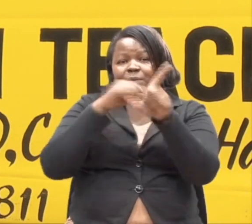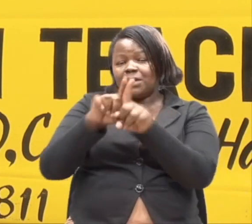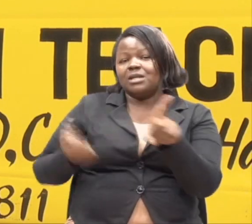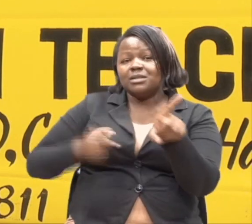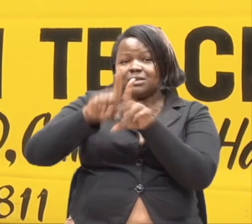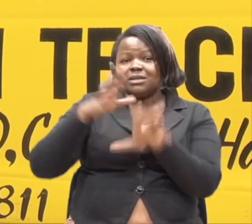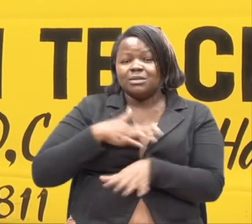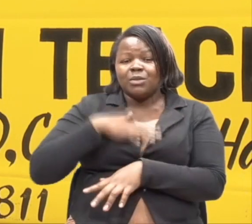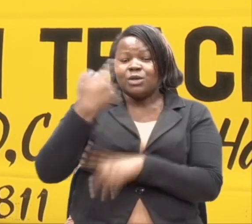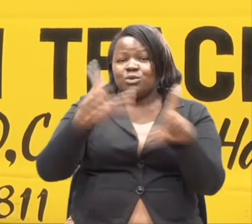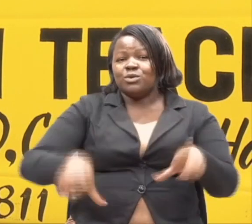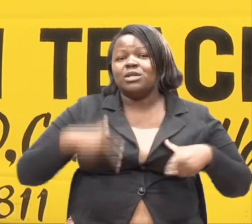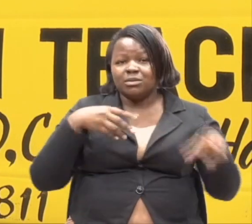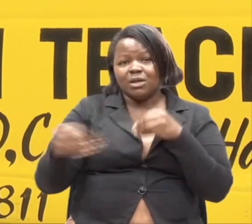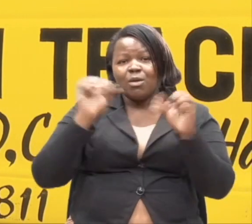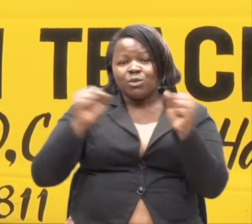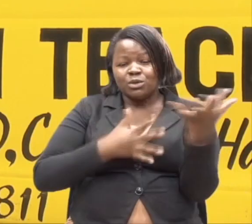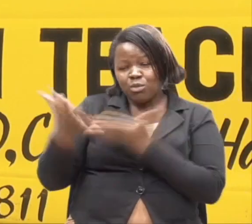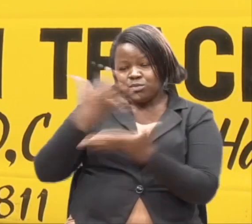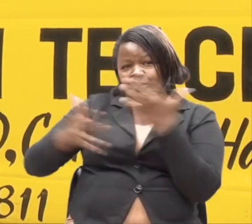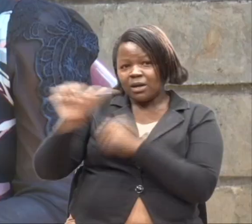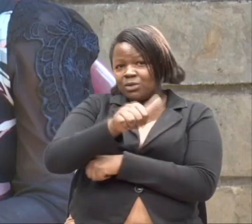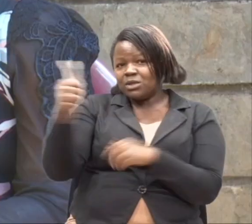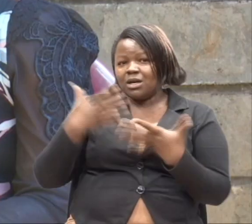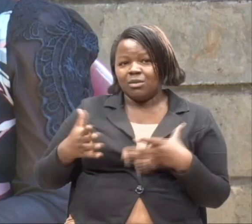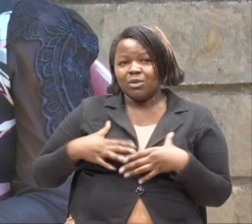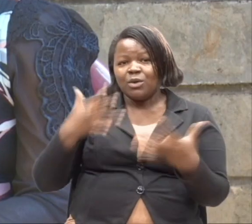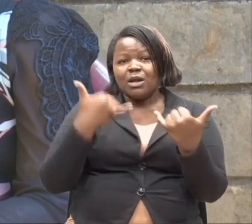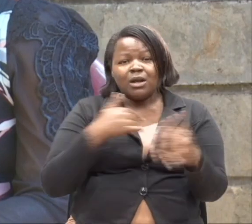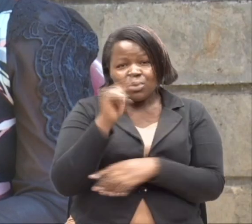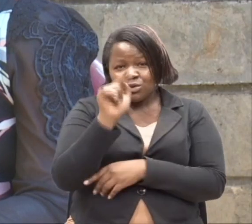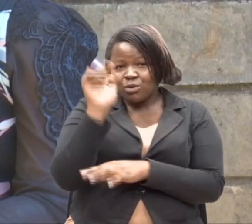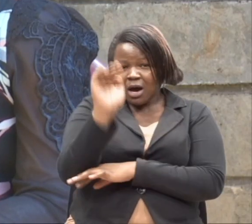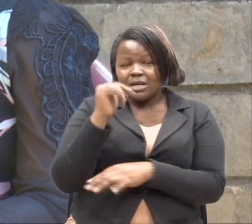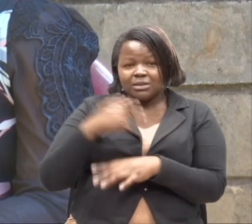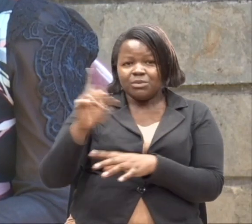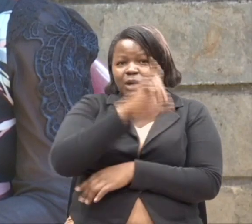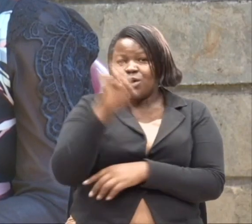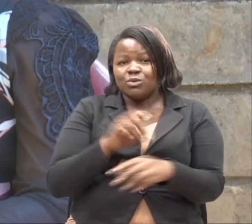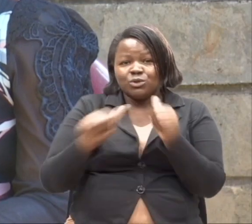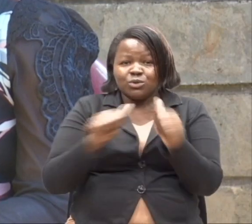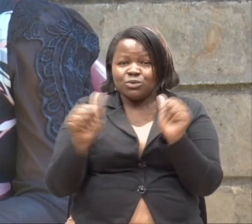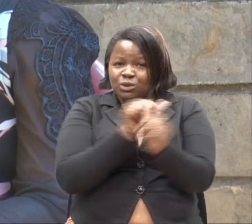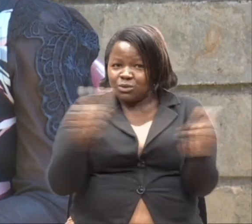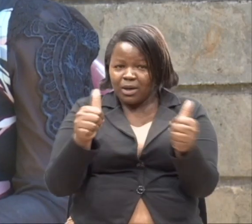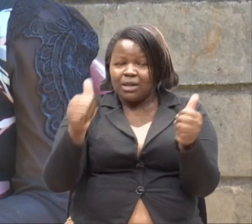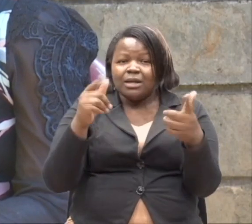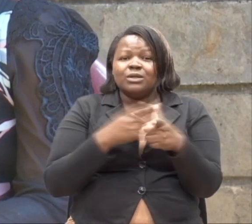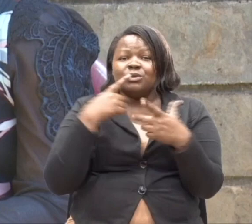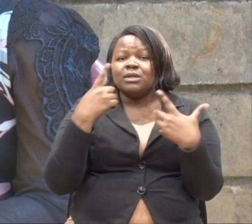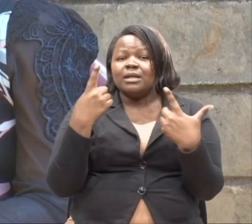wanao ishi na ulemavu. Waweze kutangamana na hawa wengine. Umeniulisa swani nzuri. Kwanini nikawa na njoonzi hii.